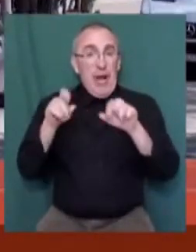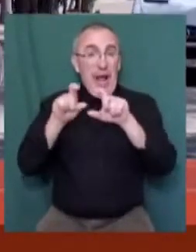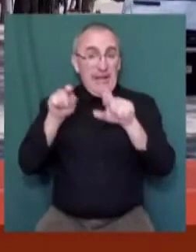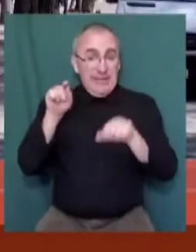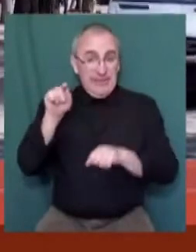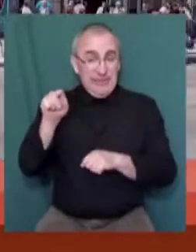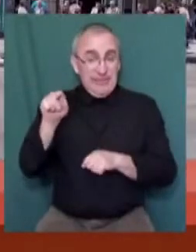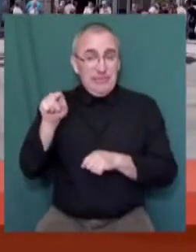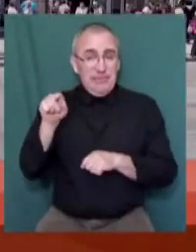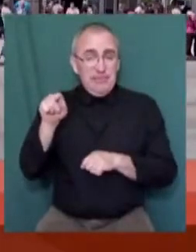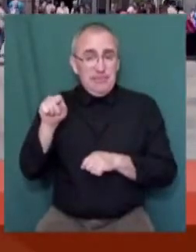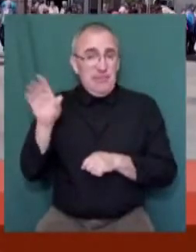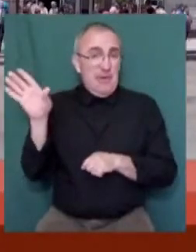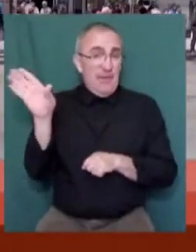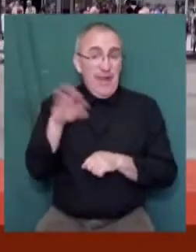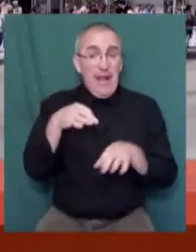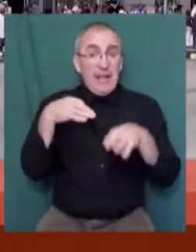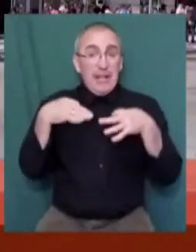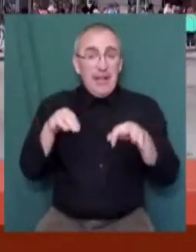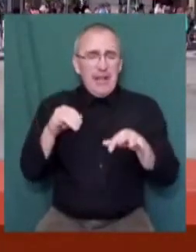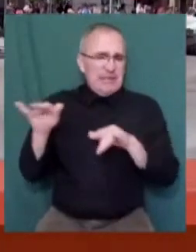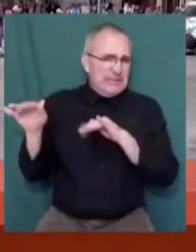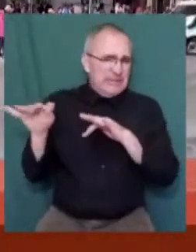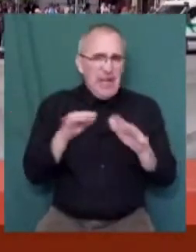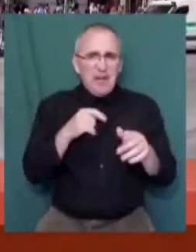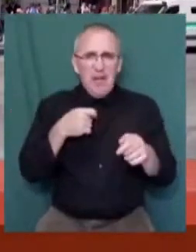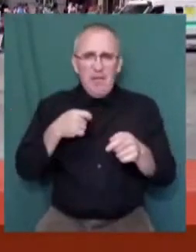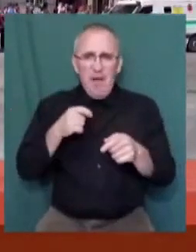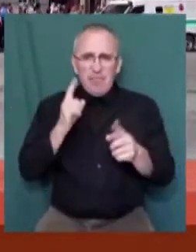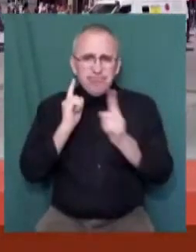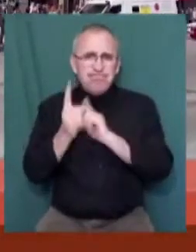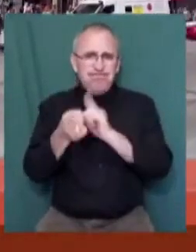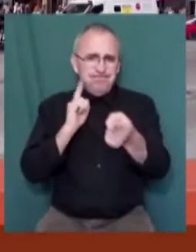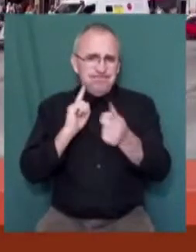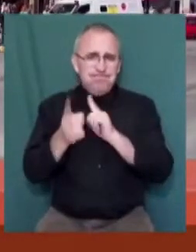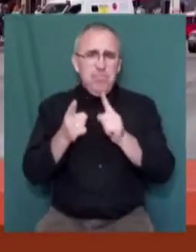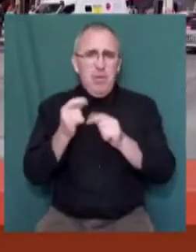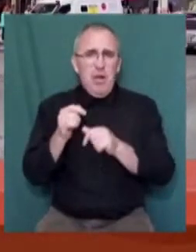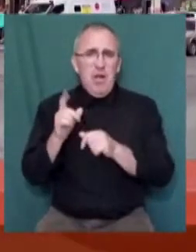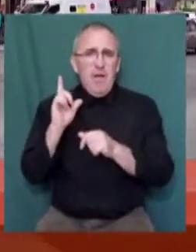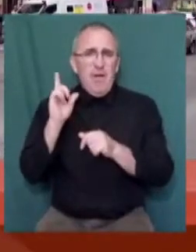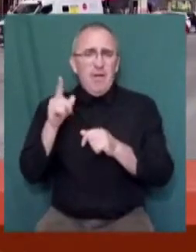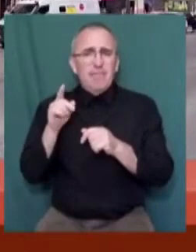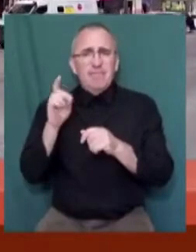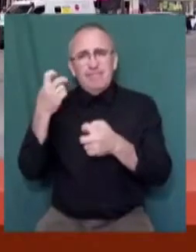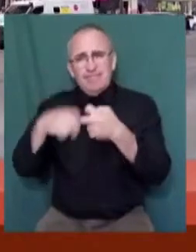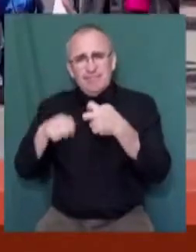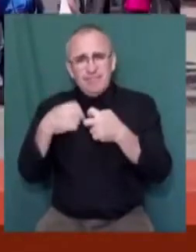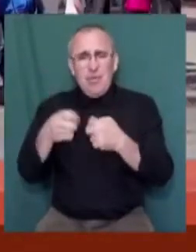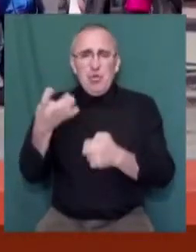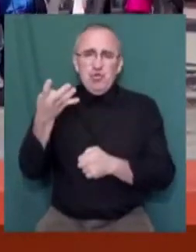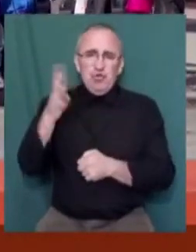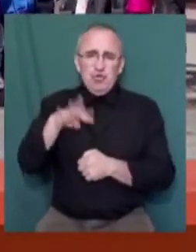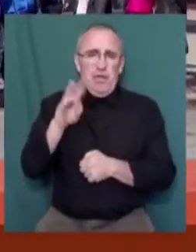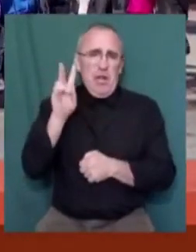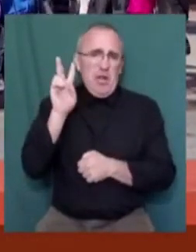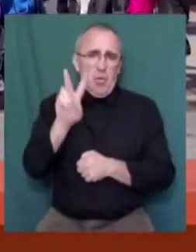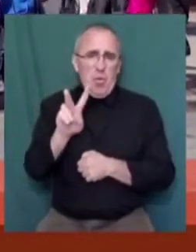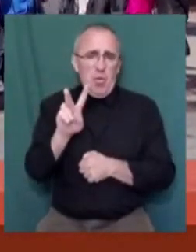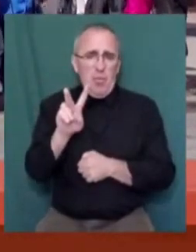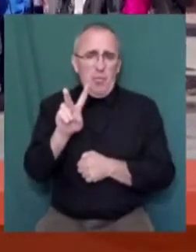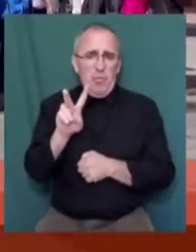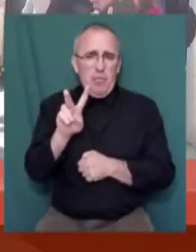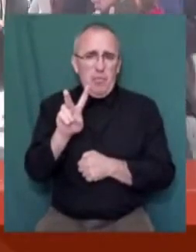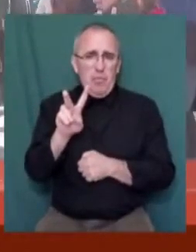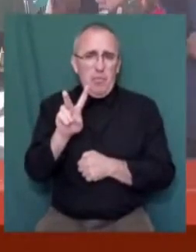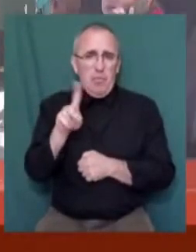весь транспорт задіяний в перевезенні. Вони сказали, що вийшли із ладу там чотири машини тролейбуса. І